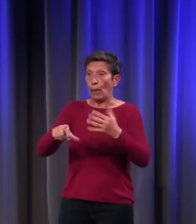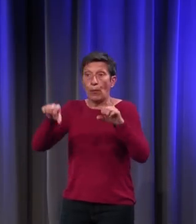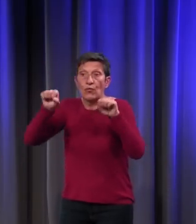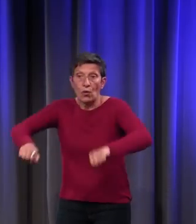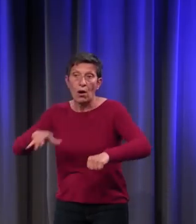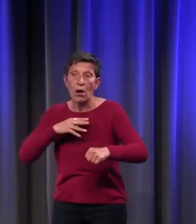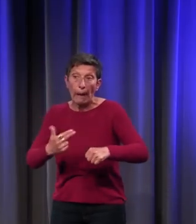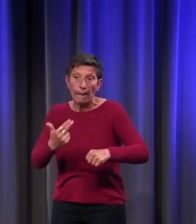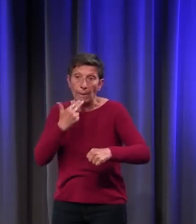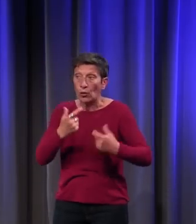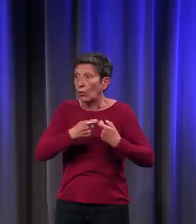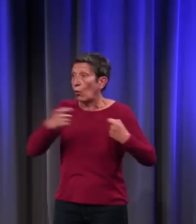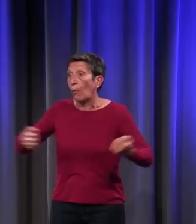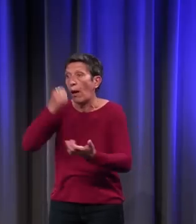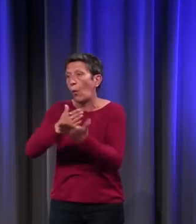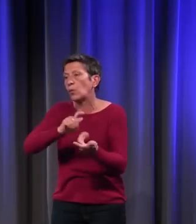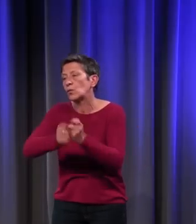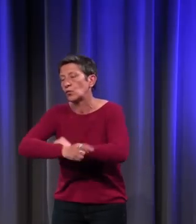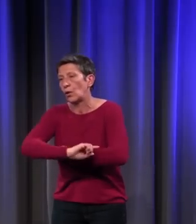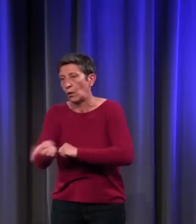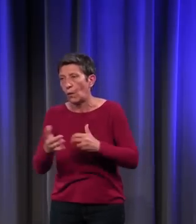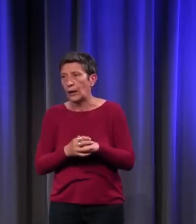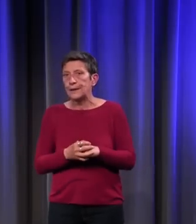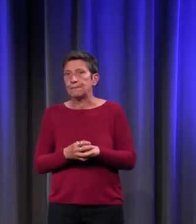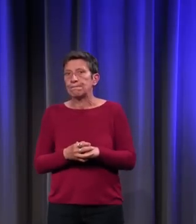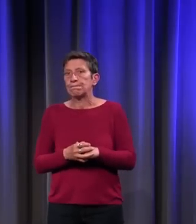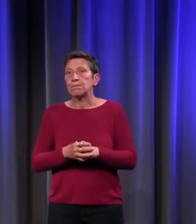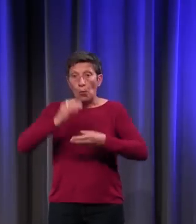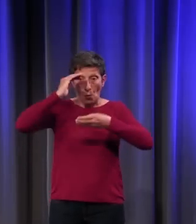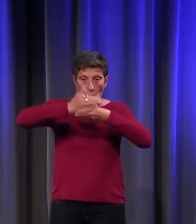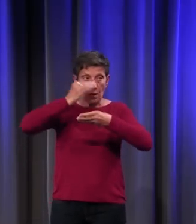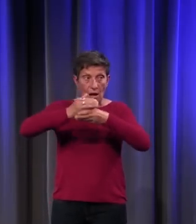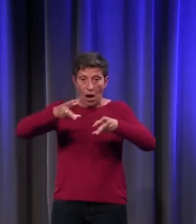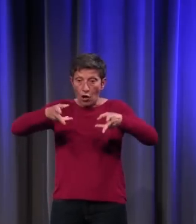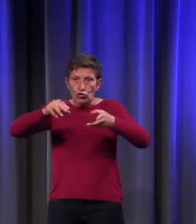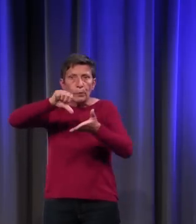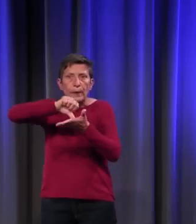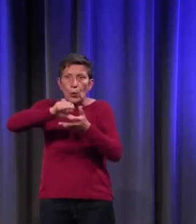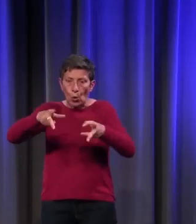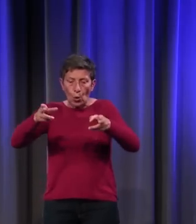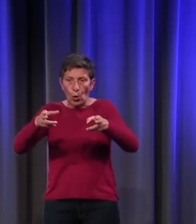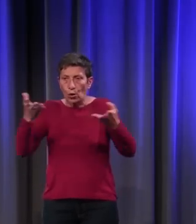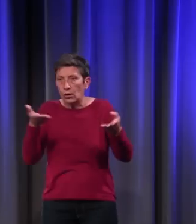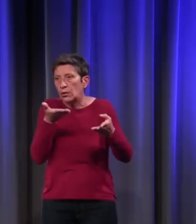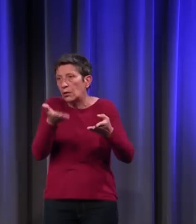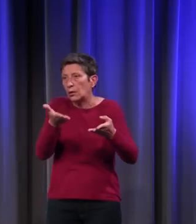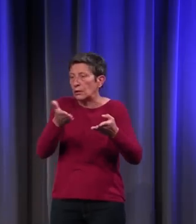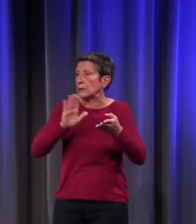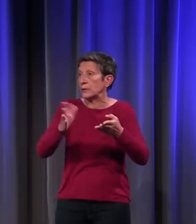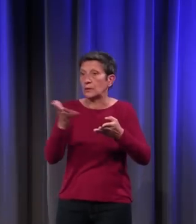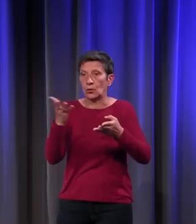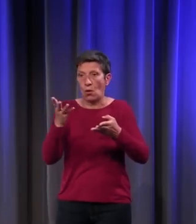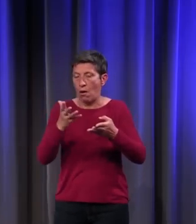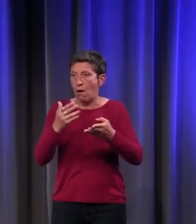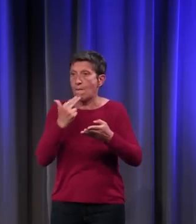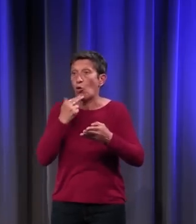durée. Ça ne change pas d'un coup, bien sûr. Au Moyen-Âge central, la grande caractéristique, c'est la mode des tons bleus